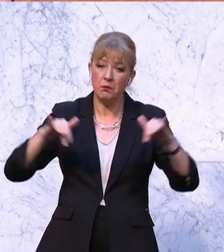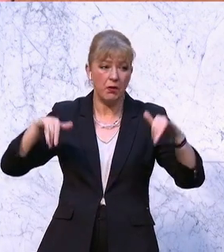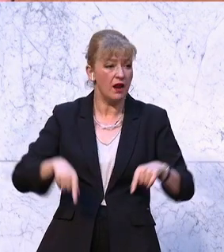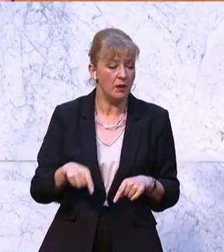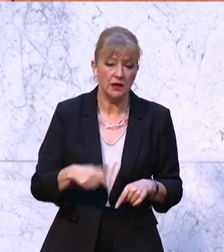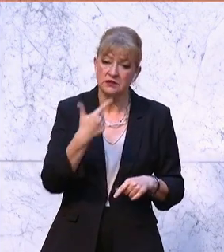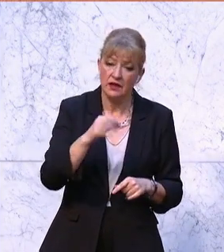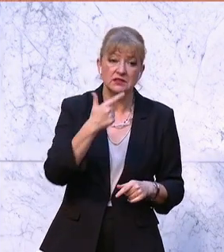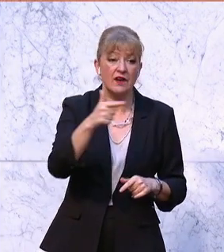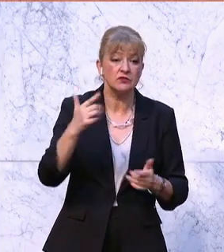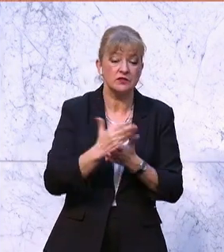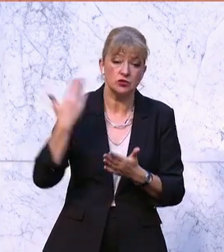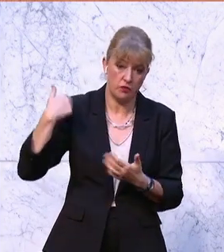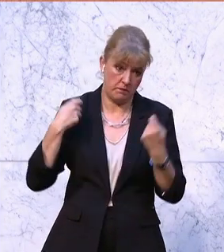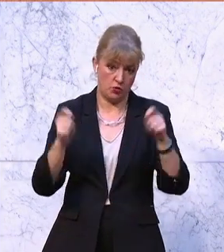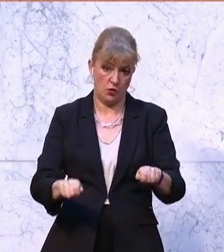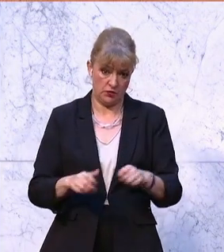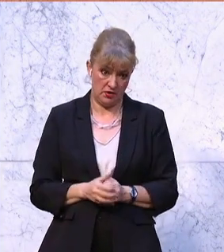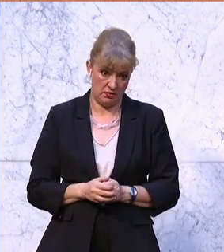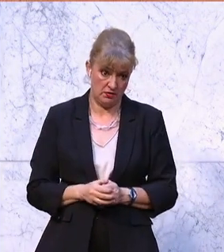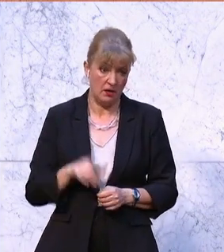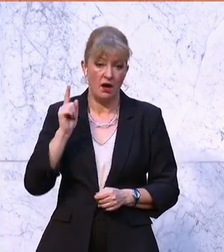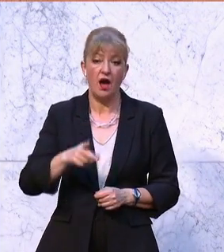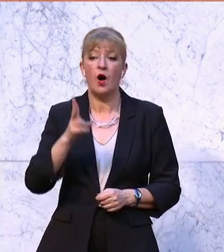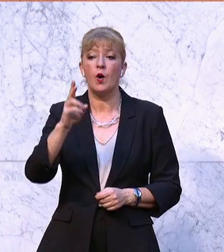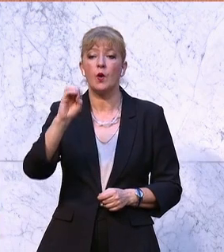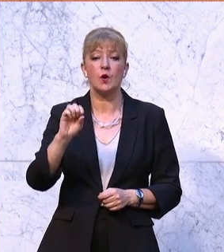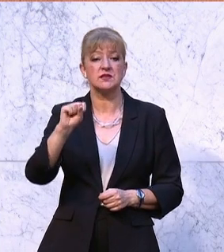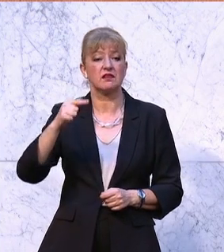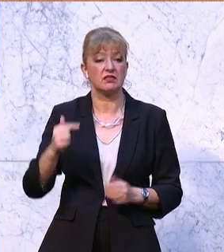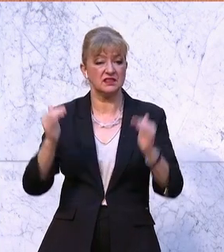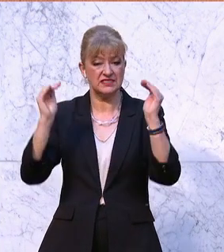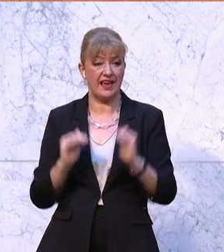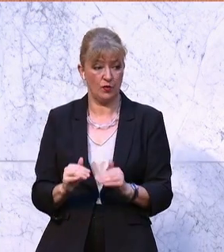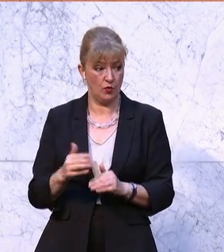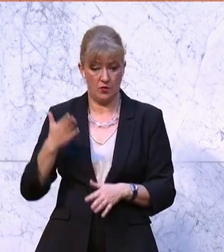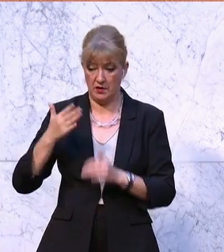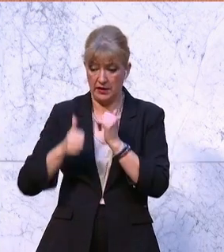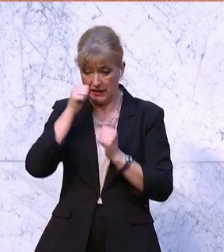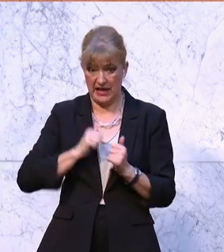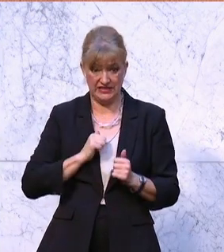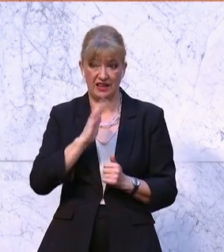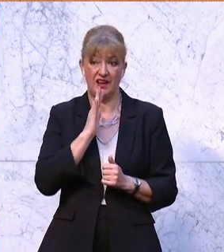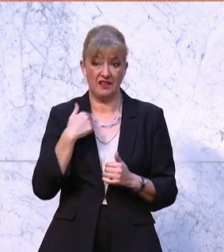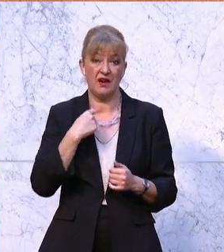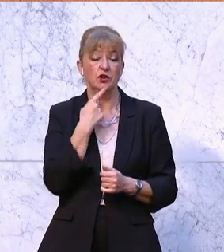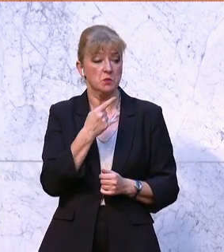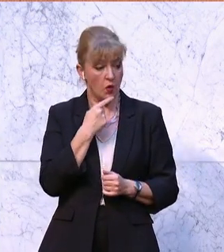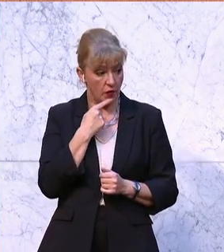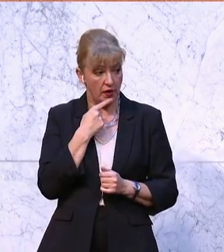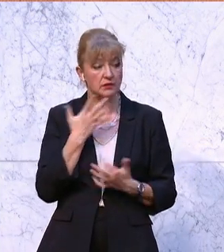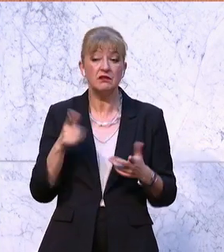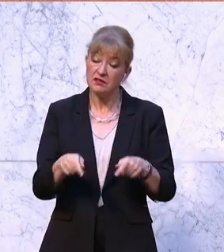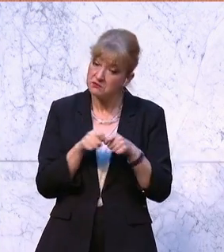beschlossen haben. Auch die Köstsenkung haben Sie in Ihrer gestrigen Budgetrede wieder erwähnt. Auch diese